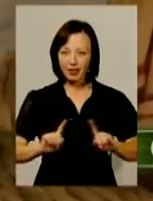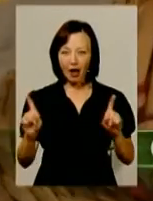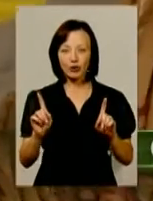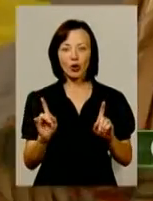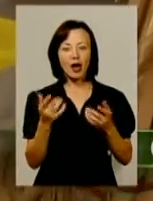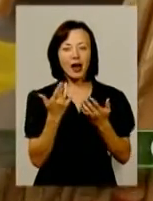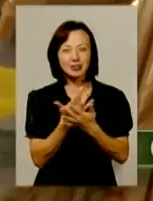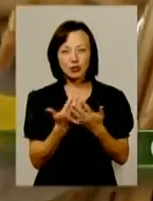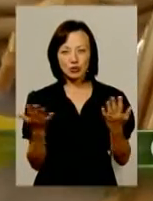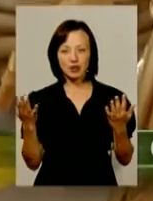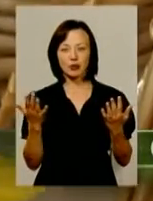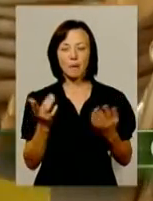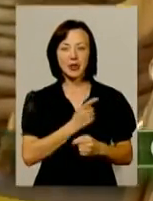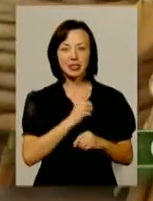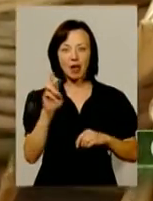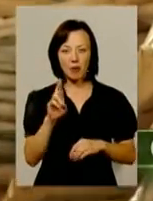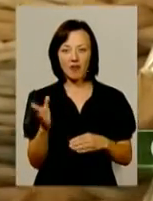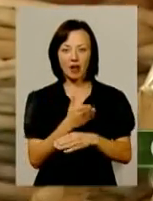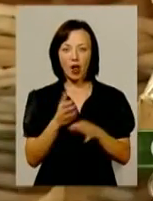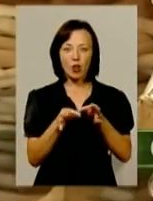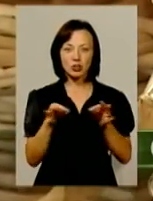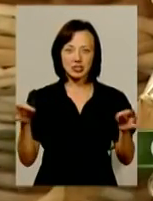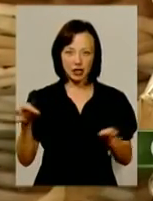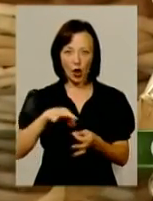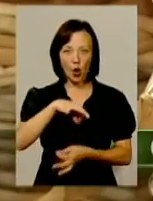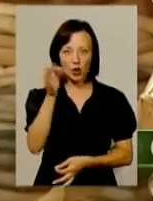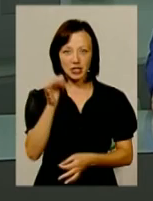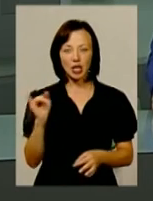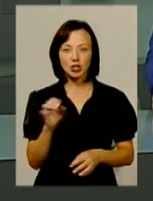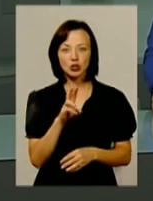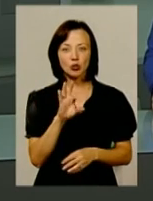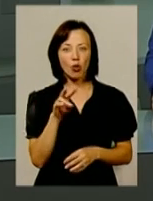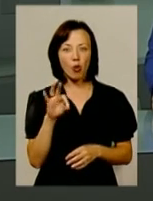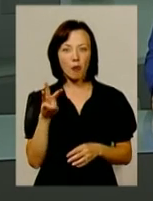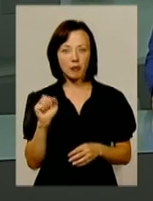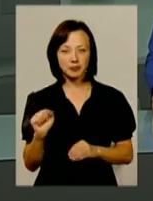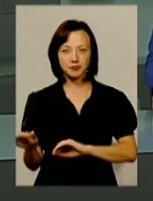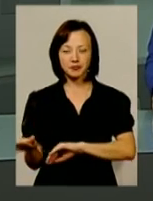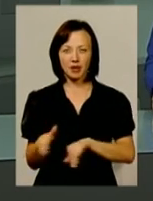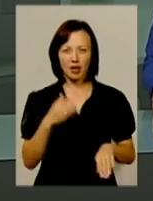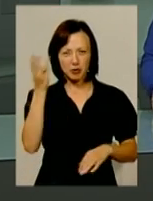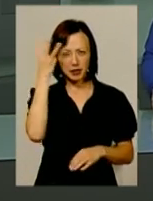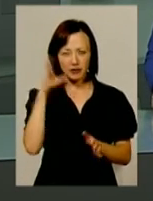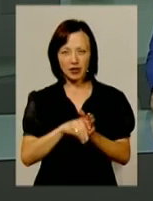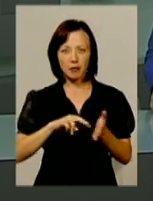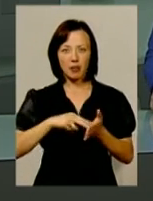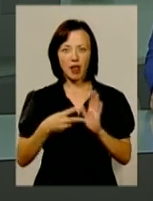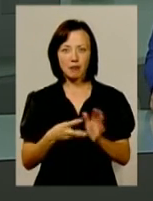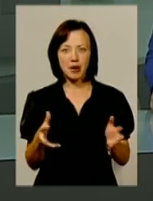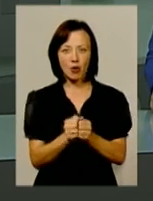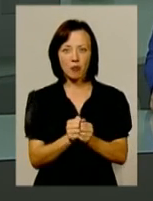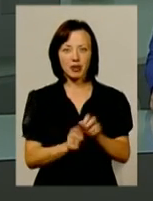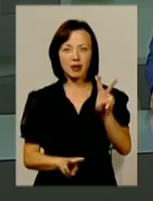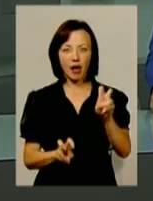Майстриня з Ярмоленець виготовляє вироби з лози, рогози та соломи. В обласному центрі введено план перехоплення